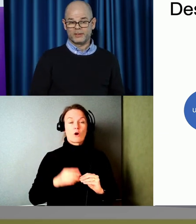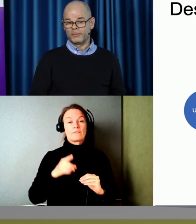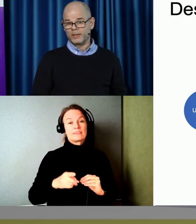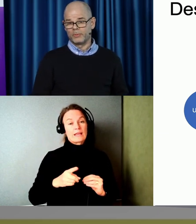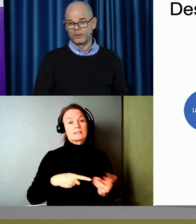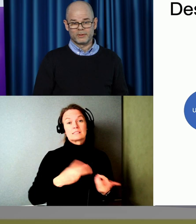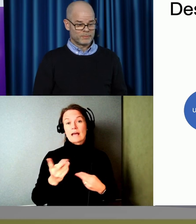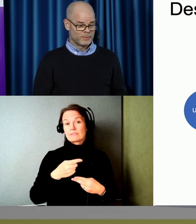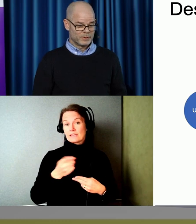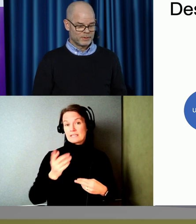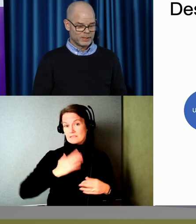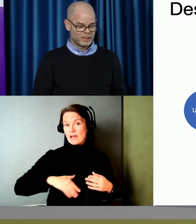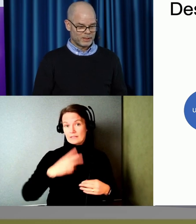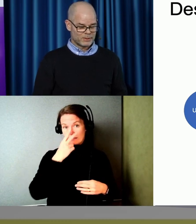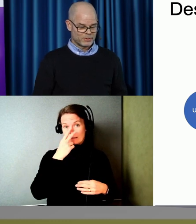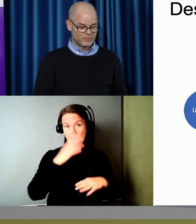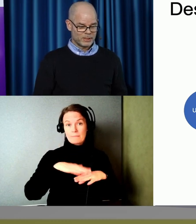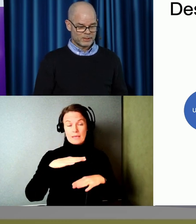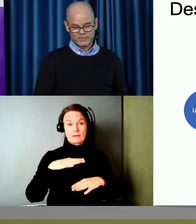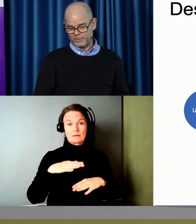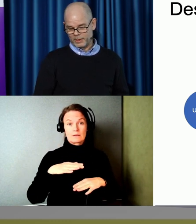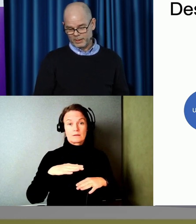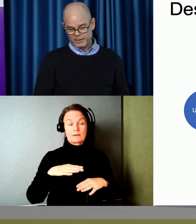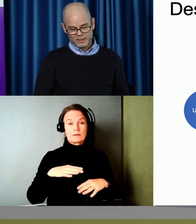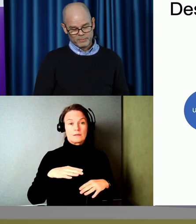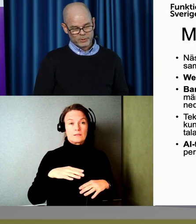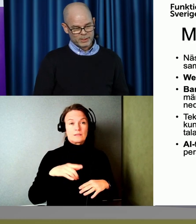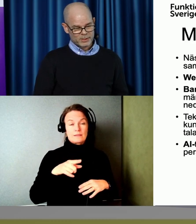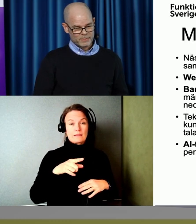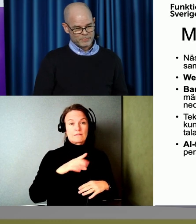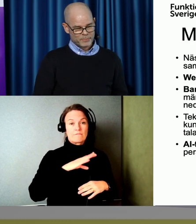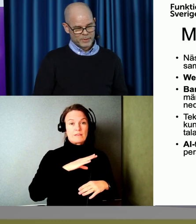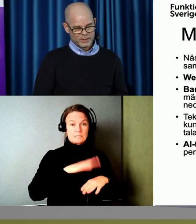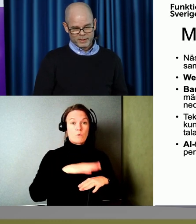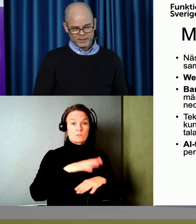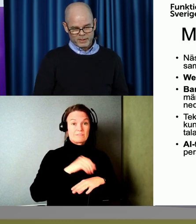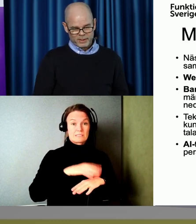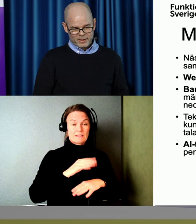ni gärna får titta mer på. Den gäller alltså. Den finns på svenska.